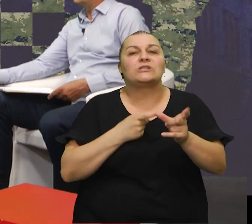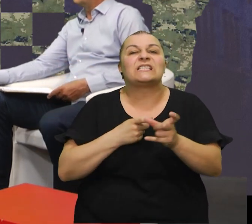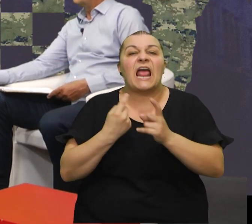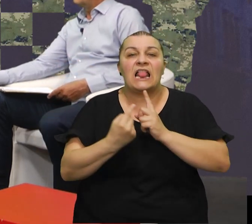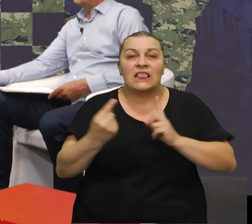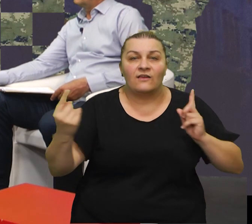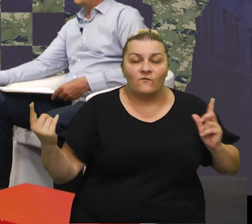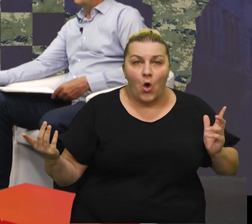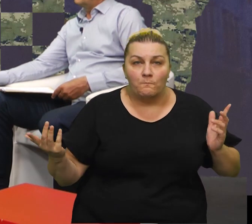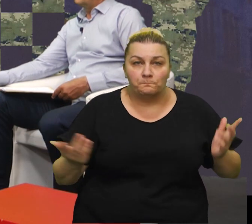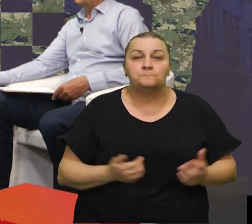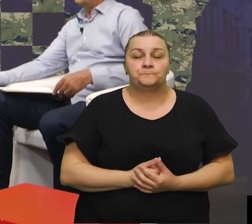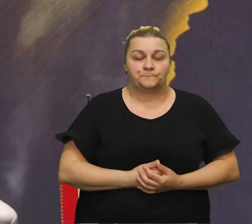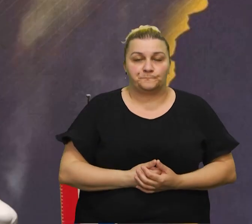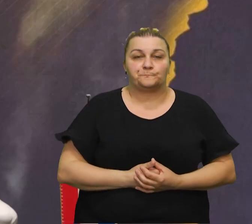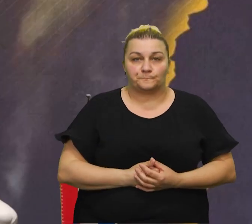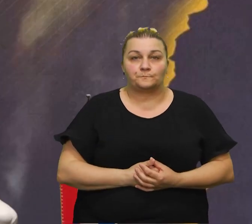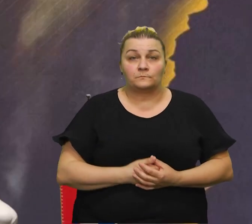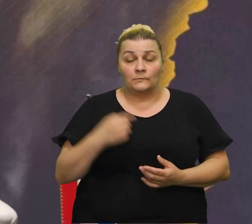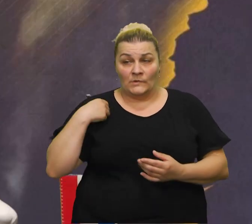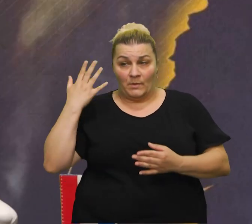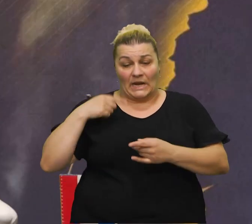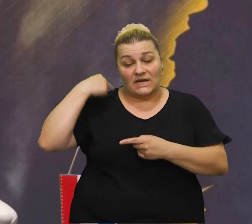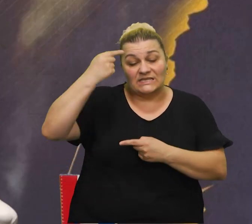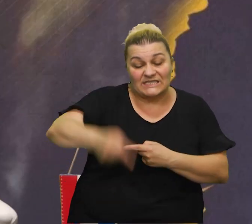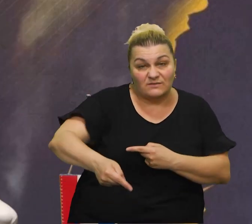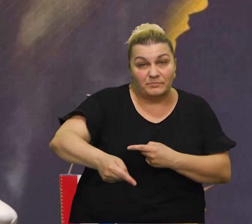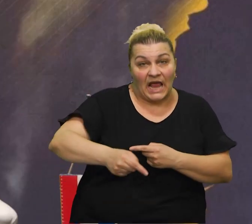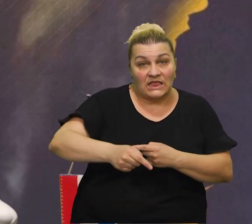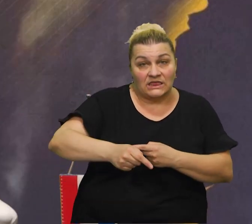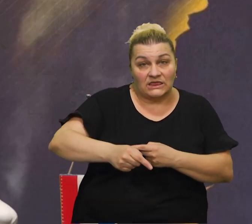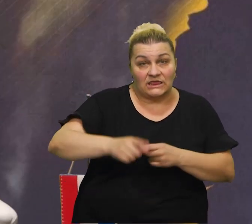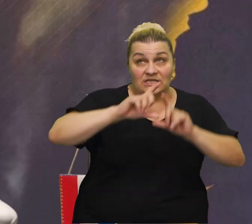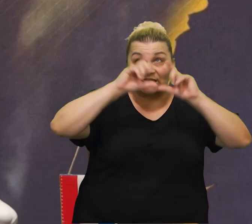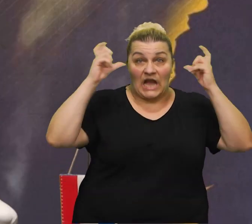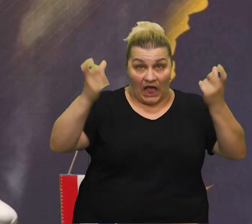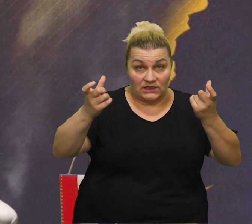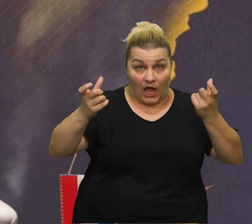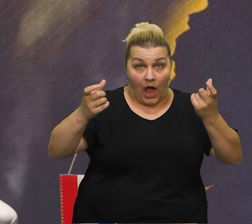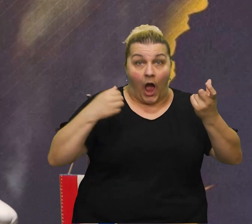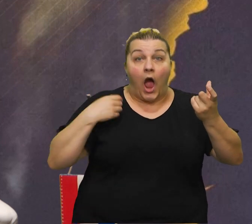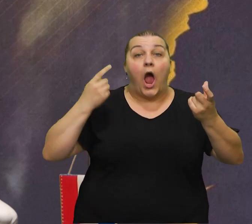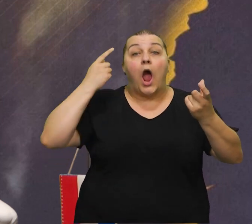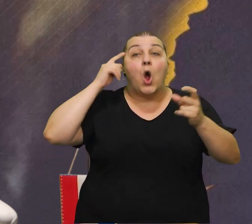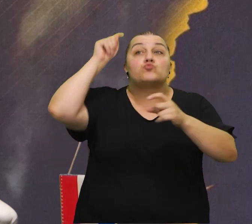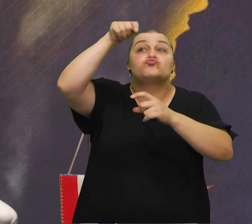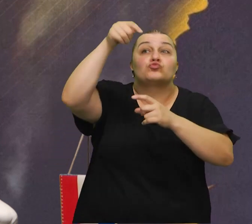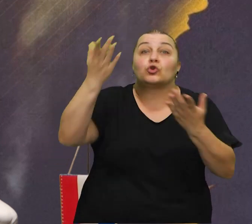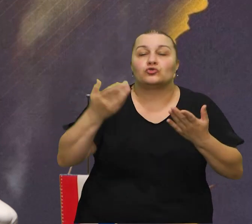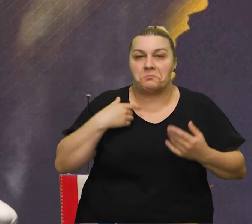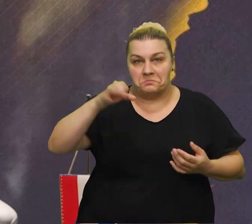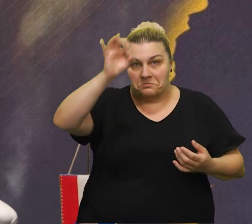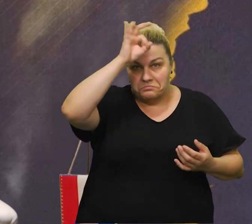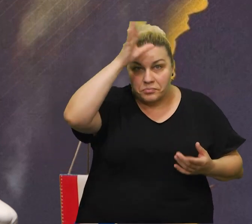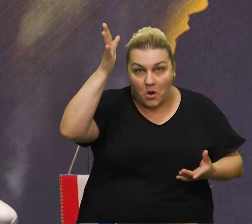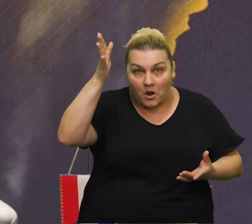hoćete. Pa znači, mi ispred zgrade, mi ne znamo šta je ovo zgrade, ali ljudi koji su